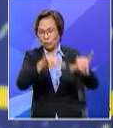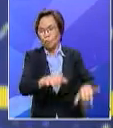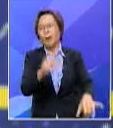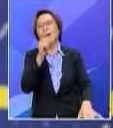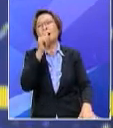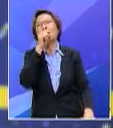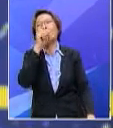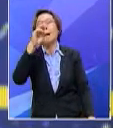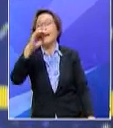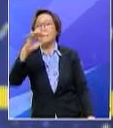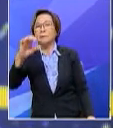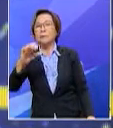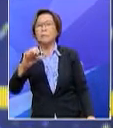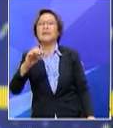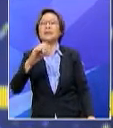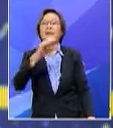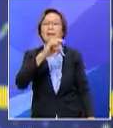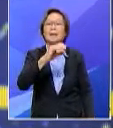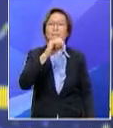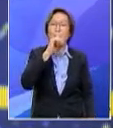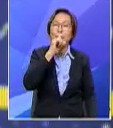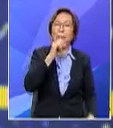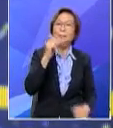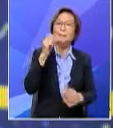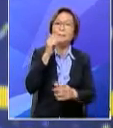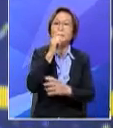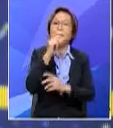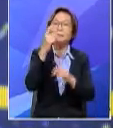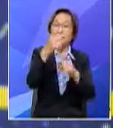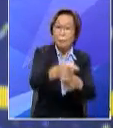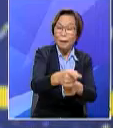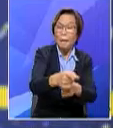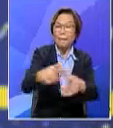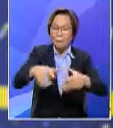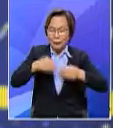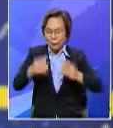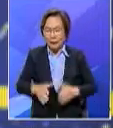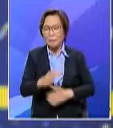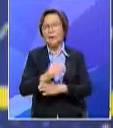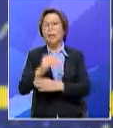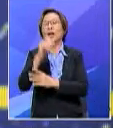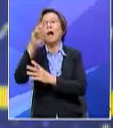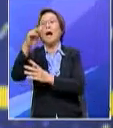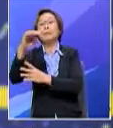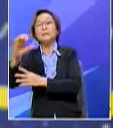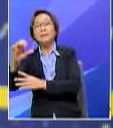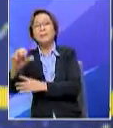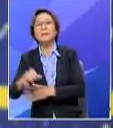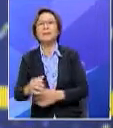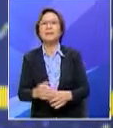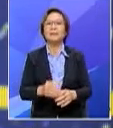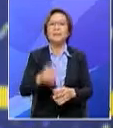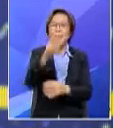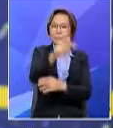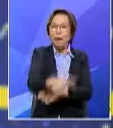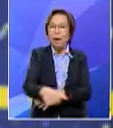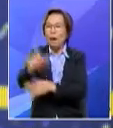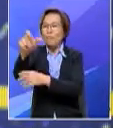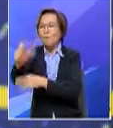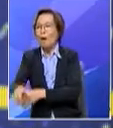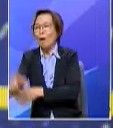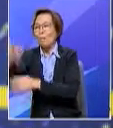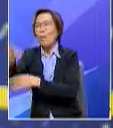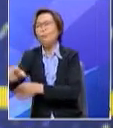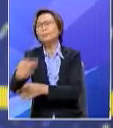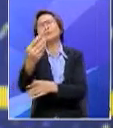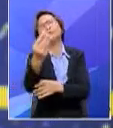penyampai penerima dan host jadi memang orang kata keterlibatan atau keberadaan individu atau manusia dia wajah